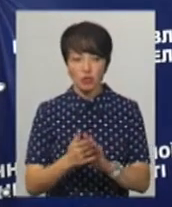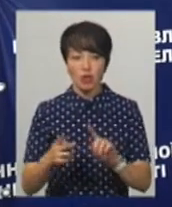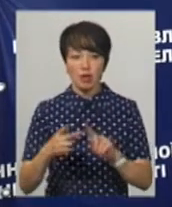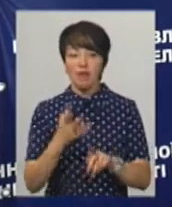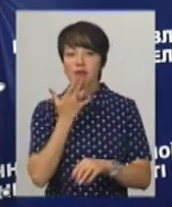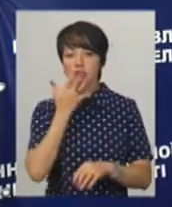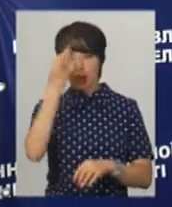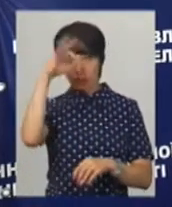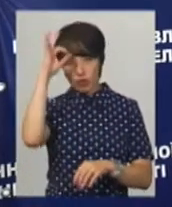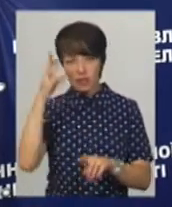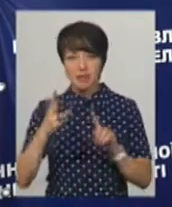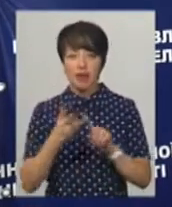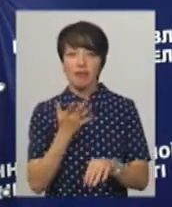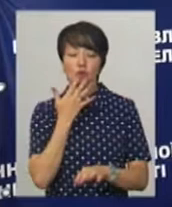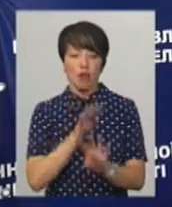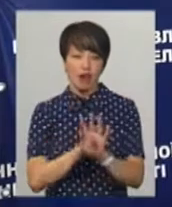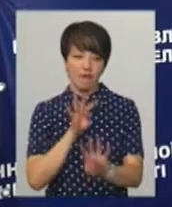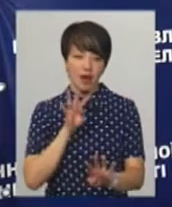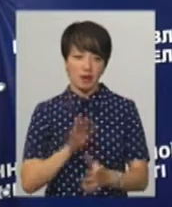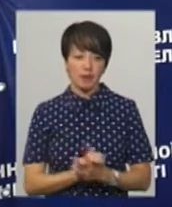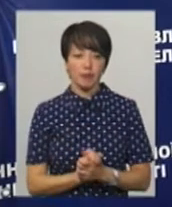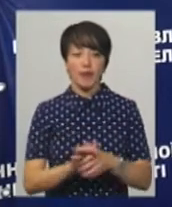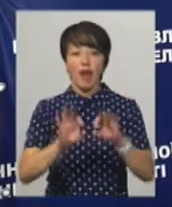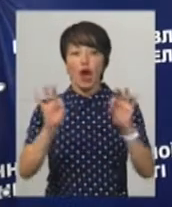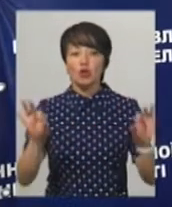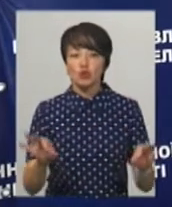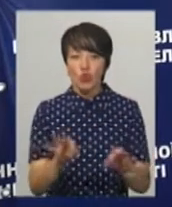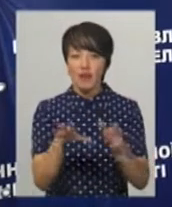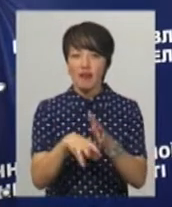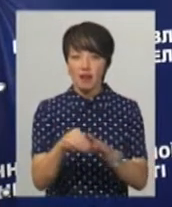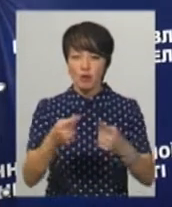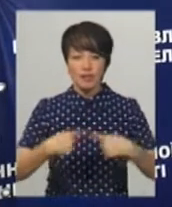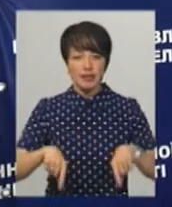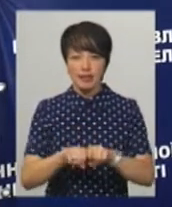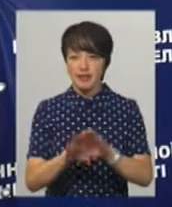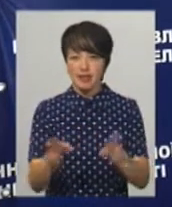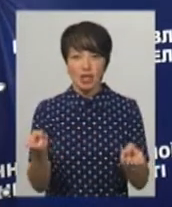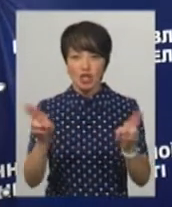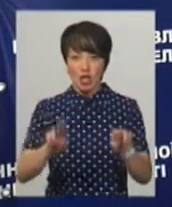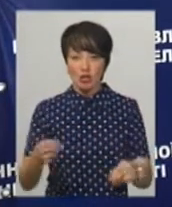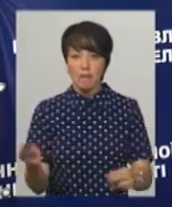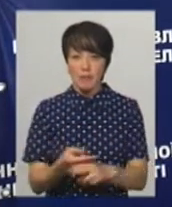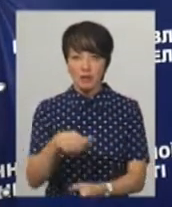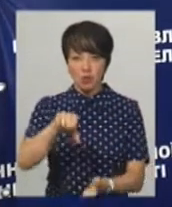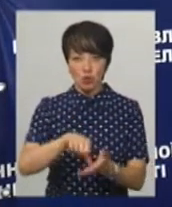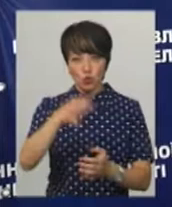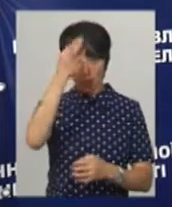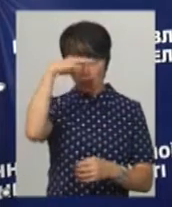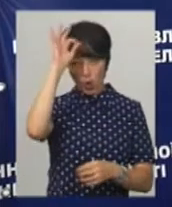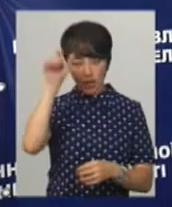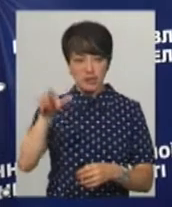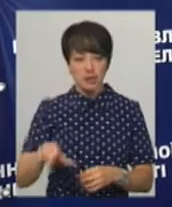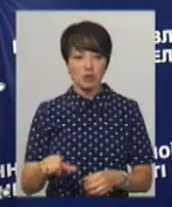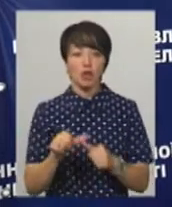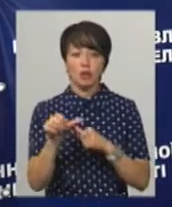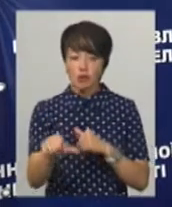Національна поліція, і Національна гвардія. Жодна виборча дільниця не залишиться без присутності поліцейського. Крім